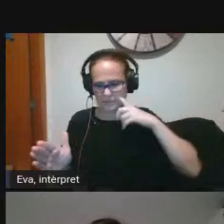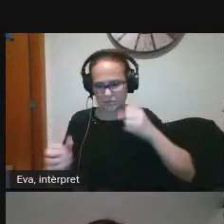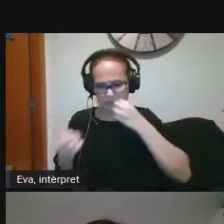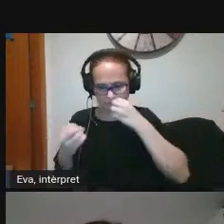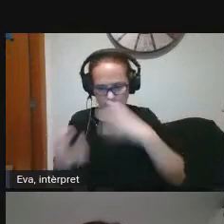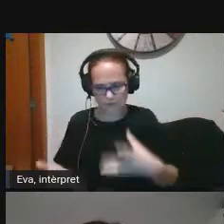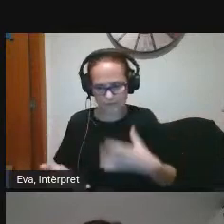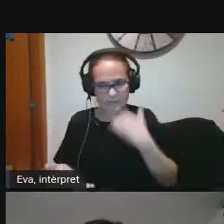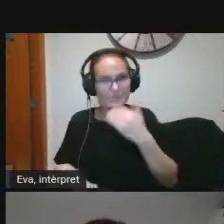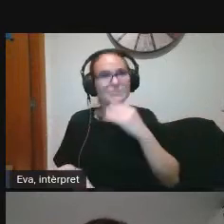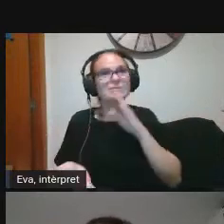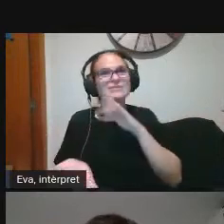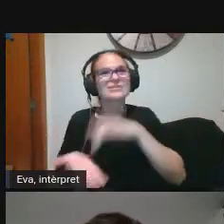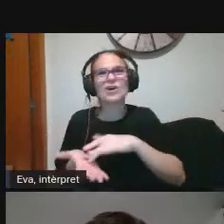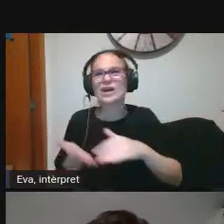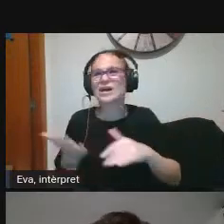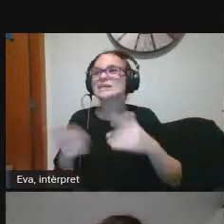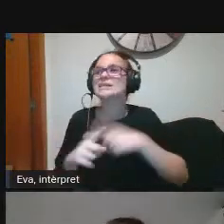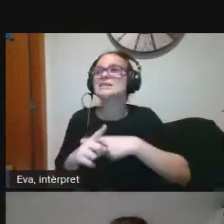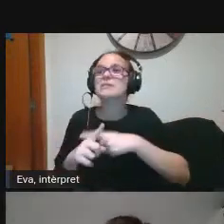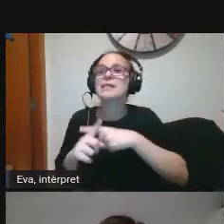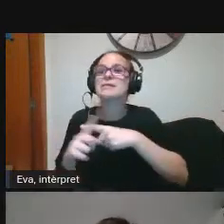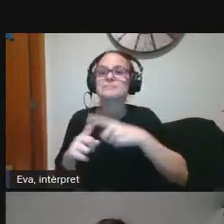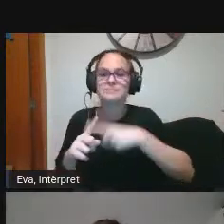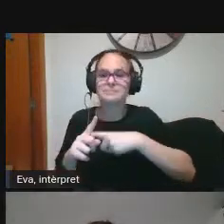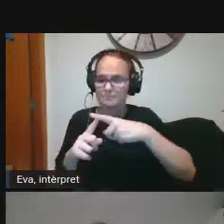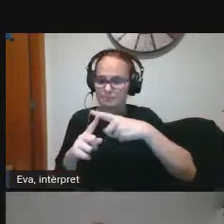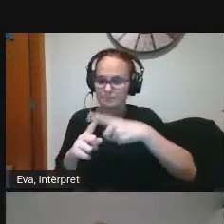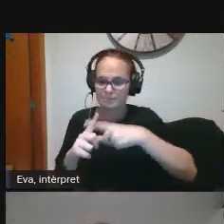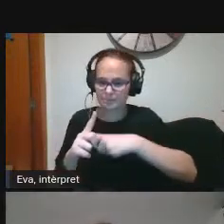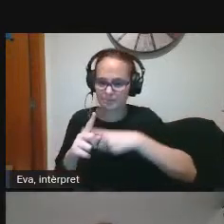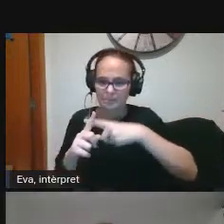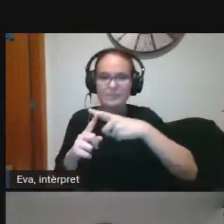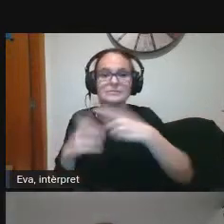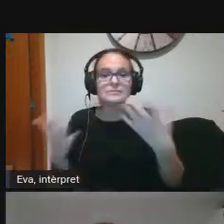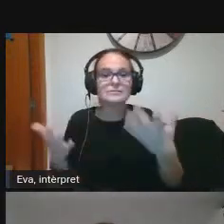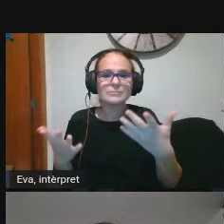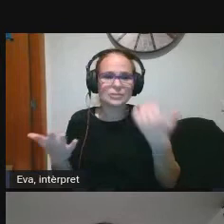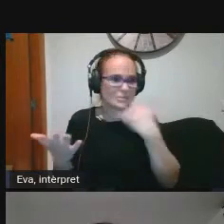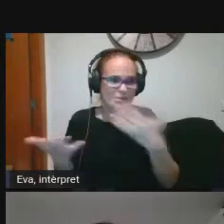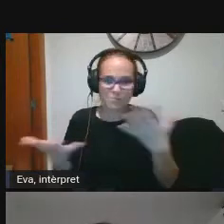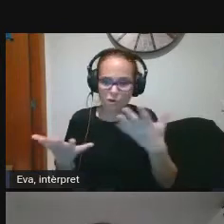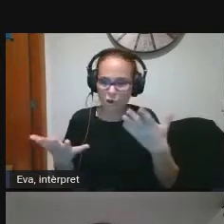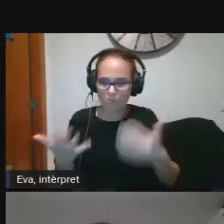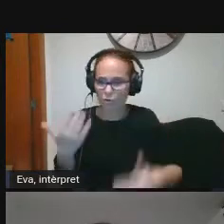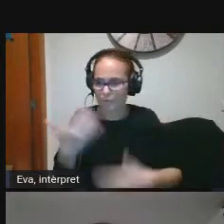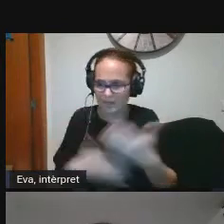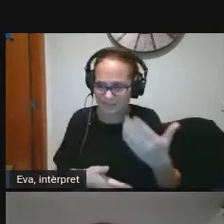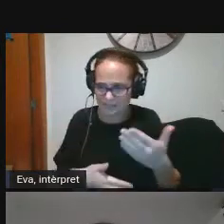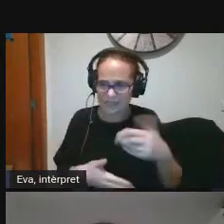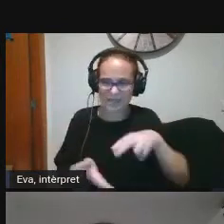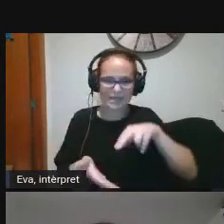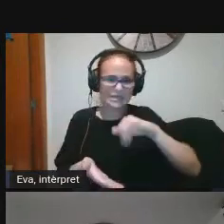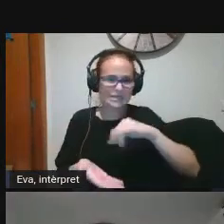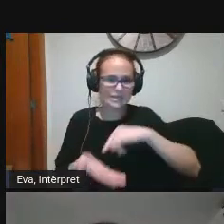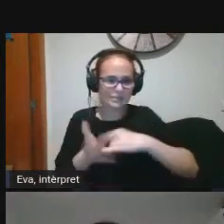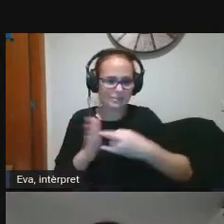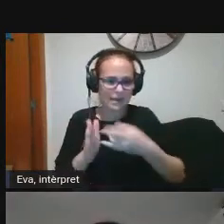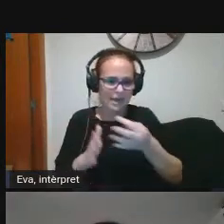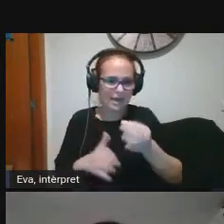però no sabíem com desplegar les competències ni com fer un platac en aquell moment ens vam parlar d'una formació que oferia